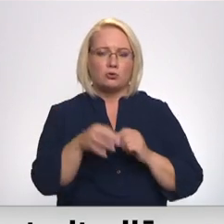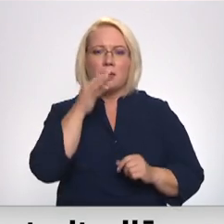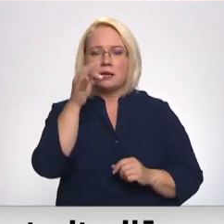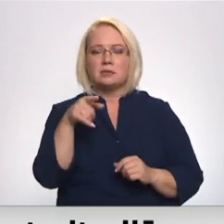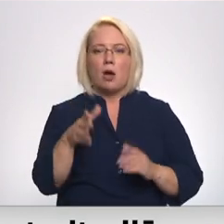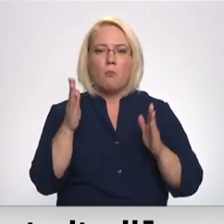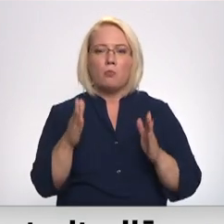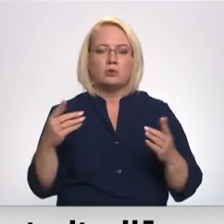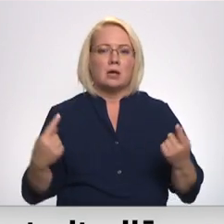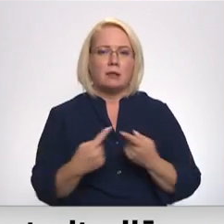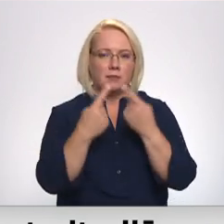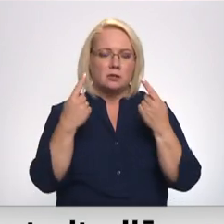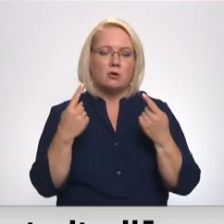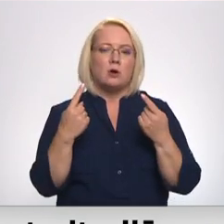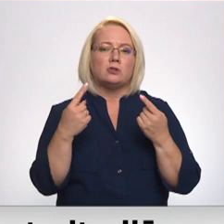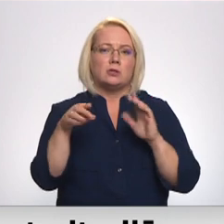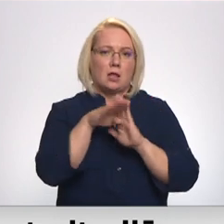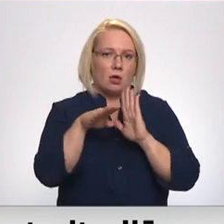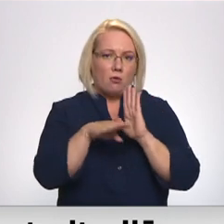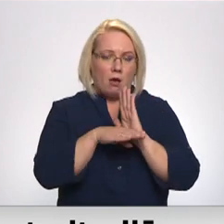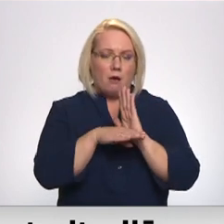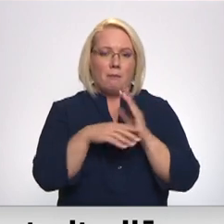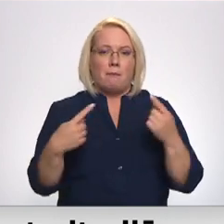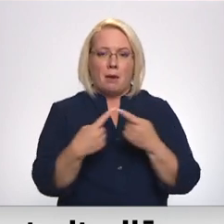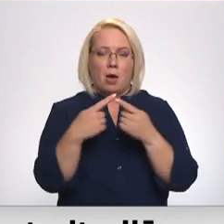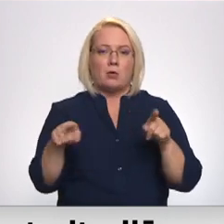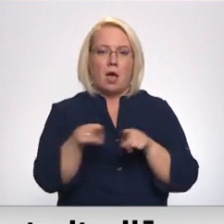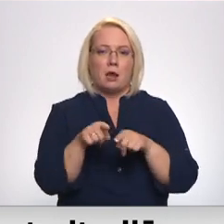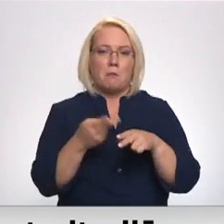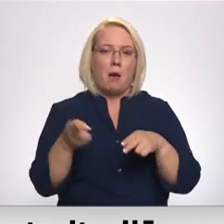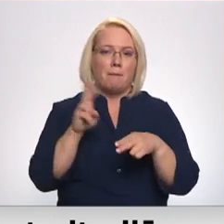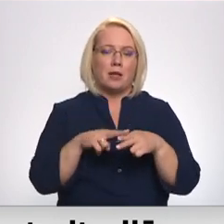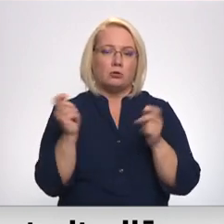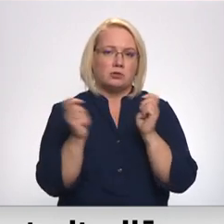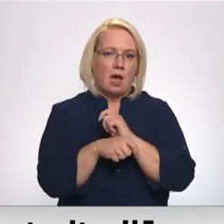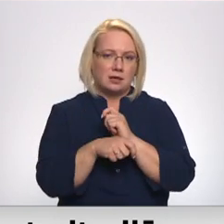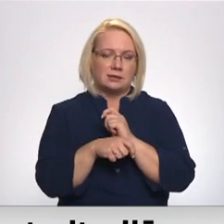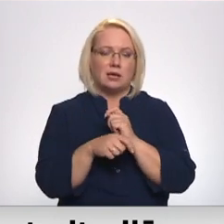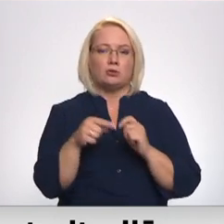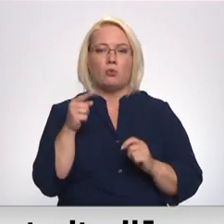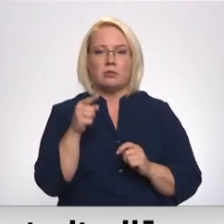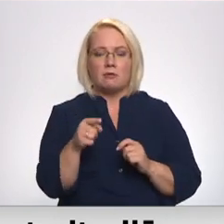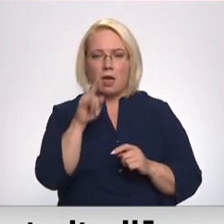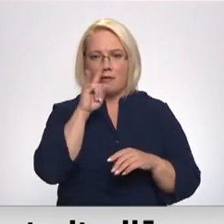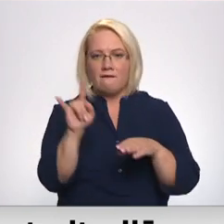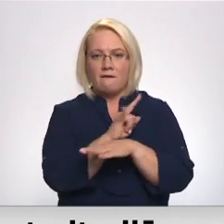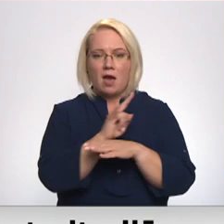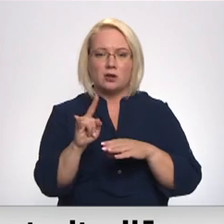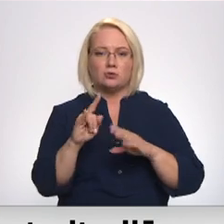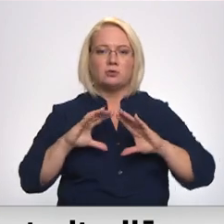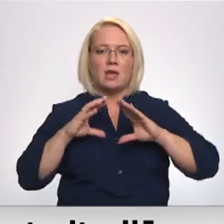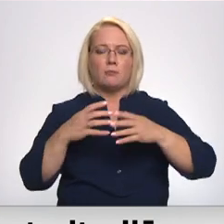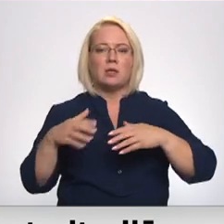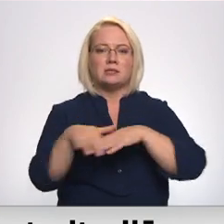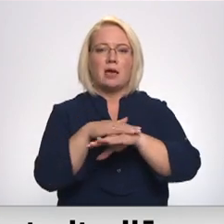likumiskās konsekvences, piemērojot arī papildus sankcijas. Šādu farsu starptautiskai sabiedrībai